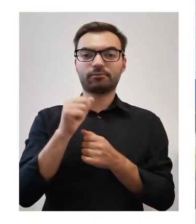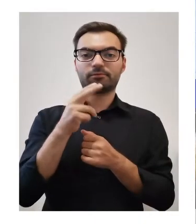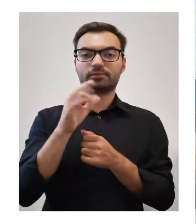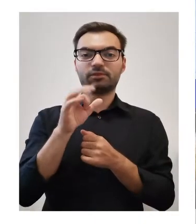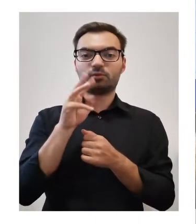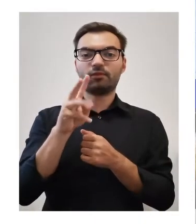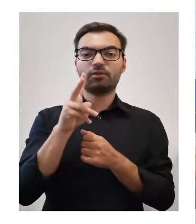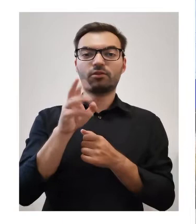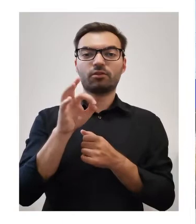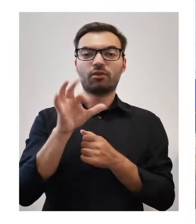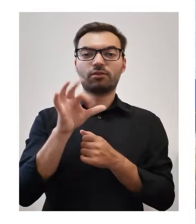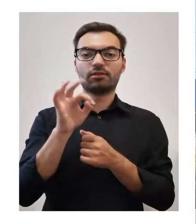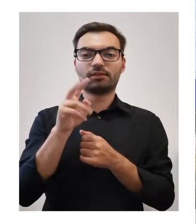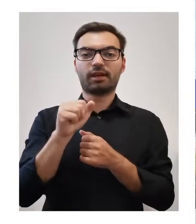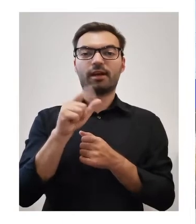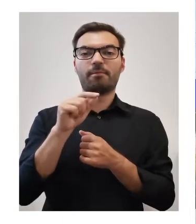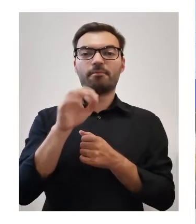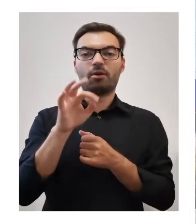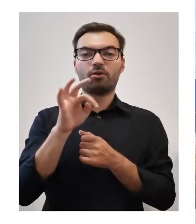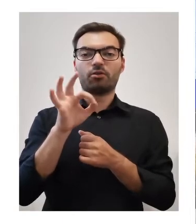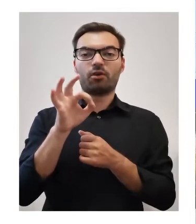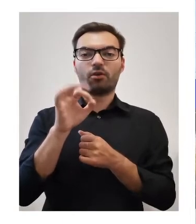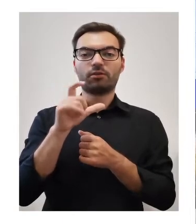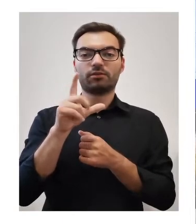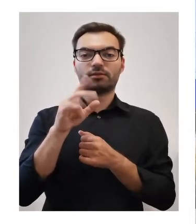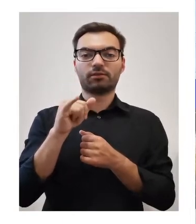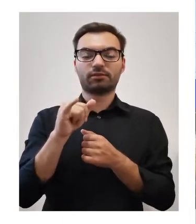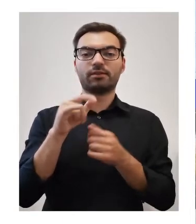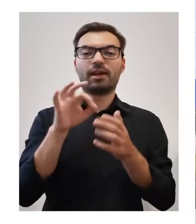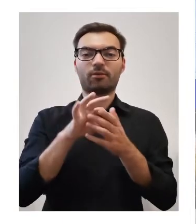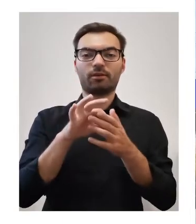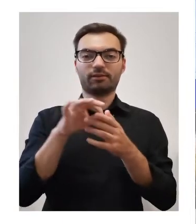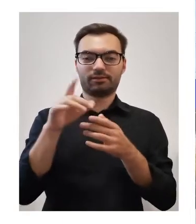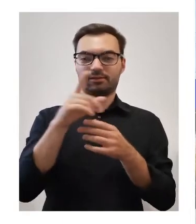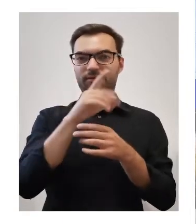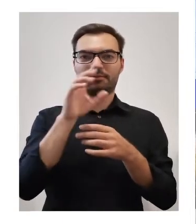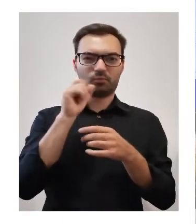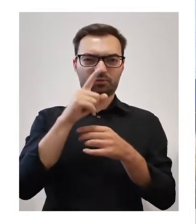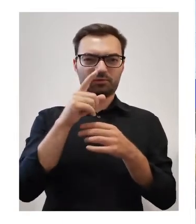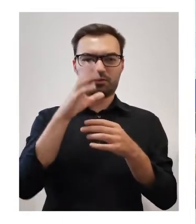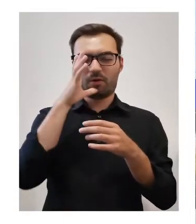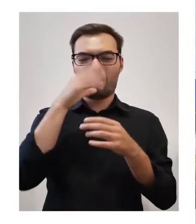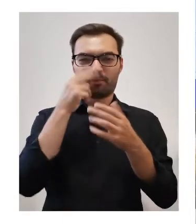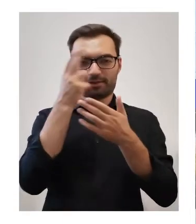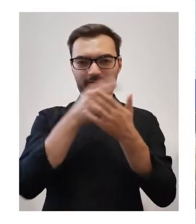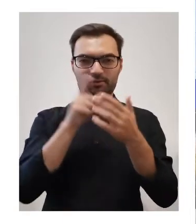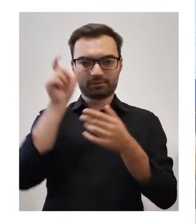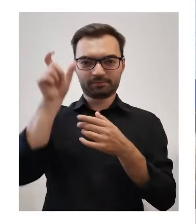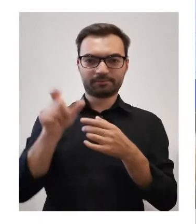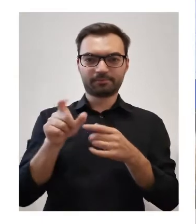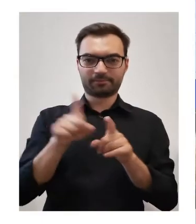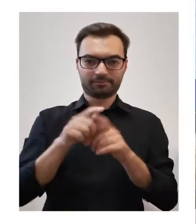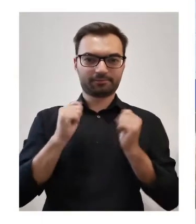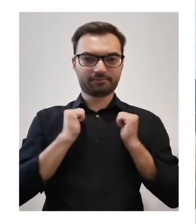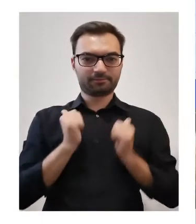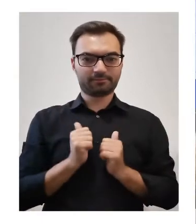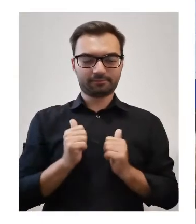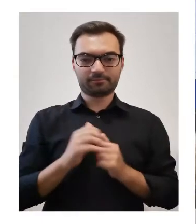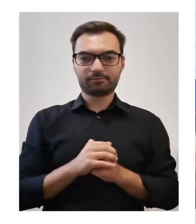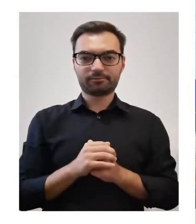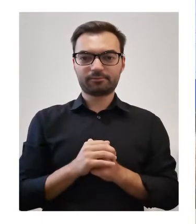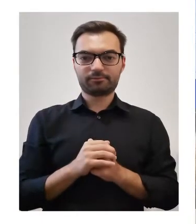Stanisława Kostkę Potockiego, który na jednym z obrazów w Wilanowie się znajdującym został uwieczniony.